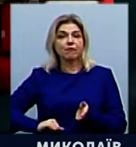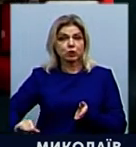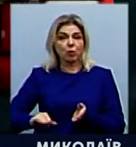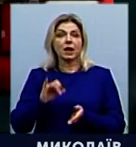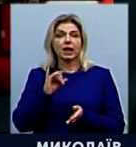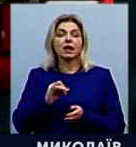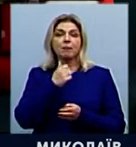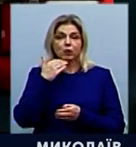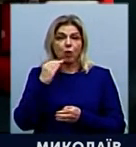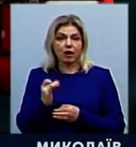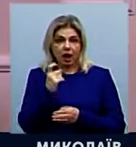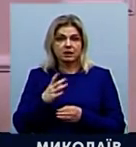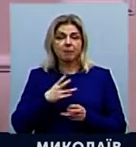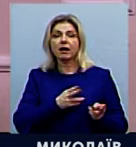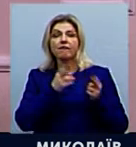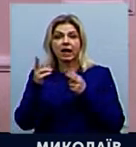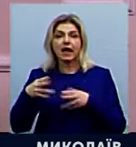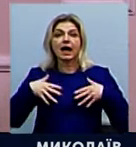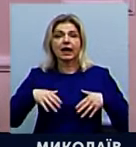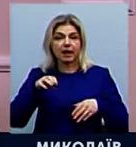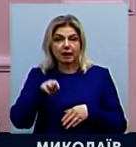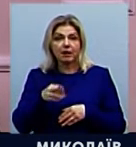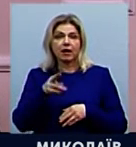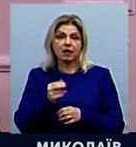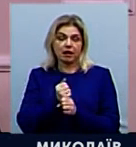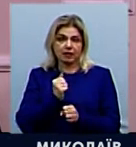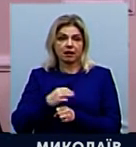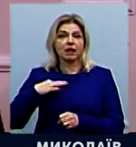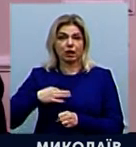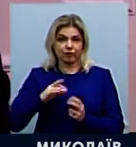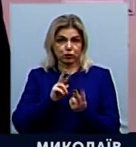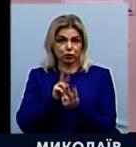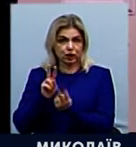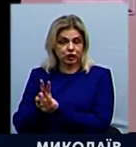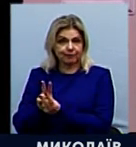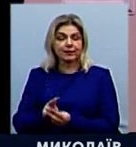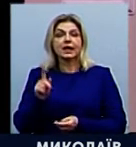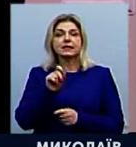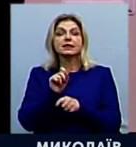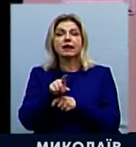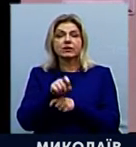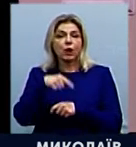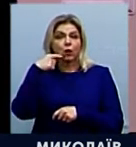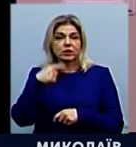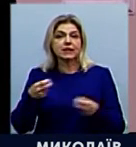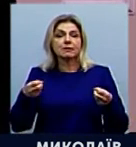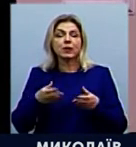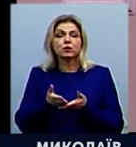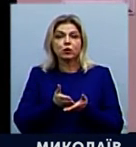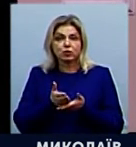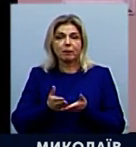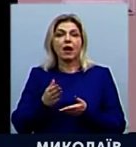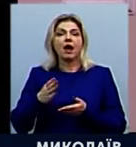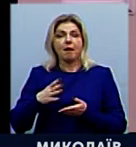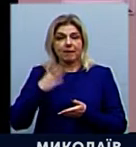неодноразово виїжджав до анексованого Криму для проведення агентурних зустрічей. За завданням російської спецслужби, колишній